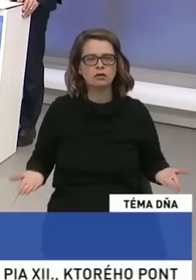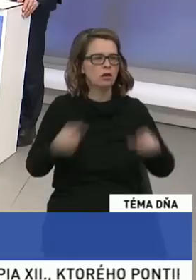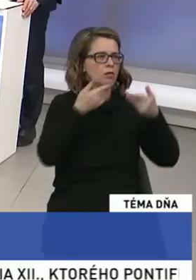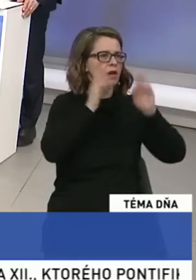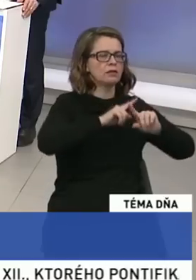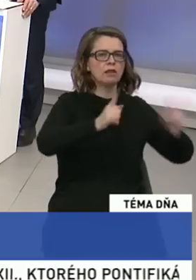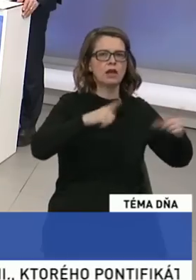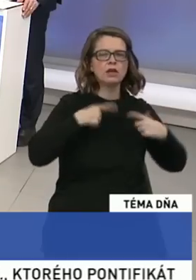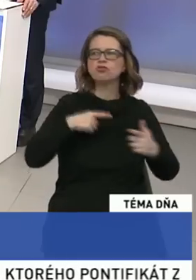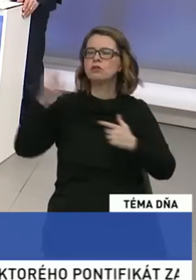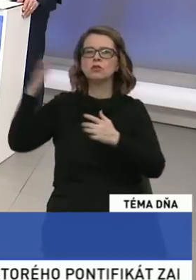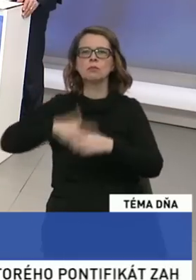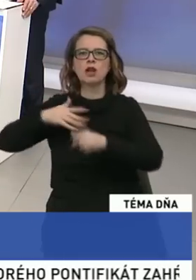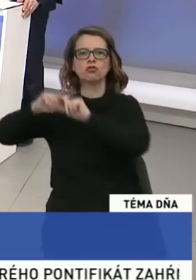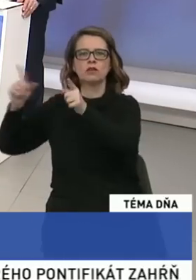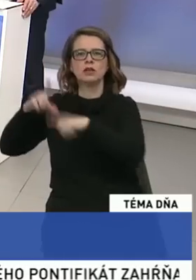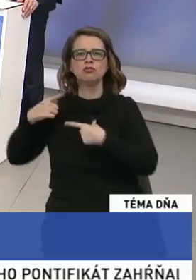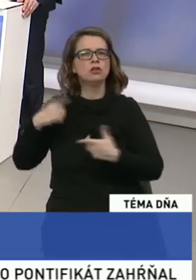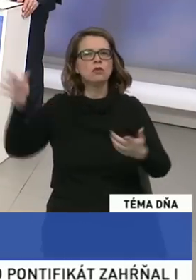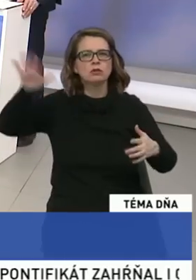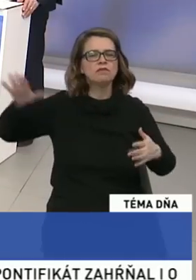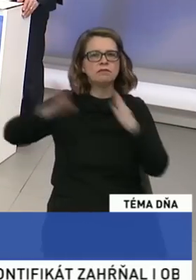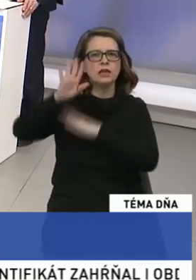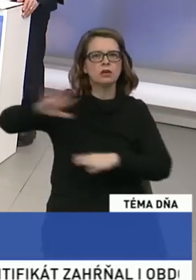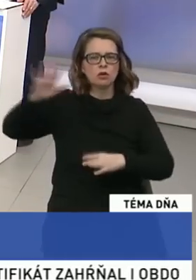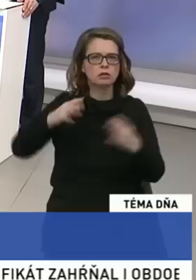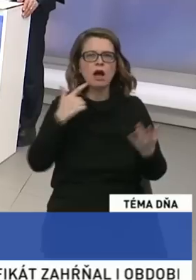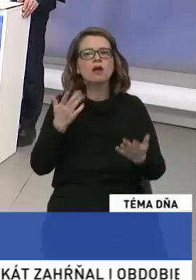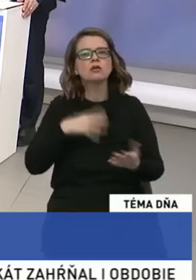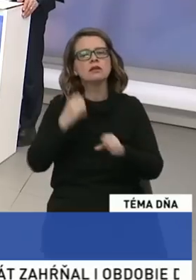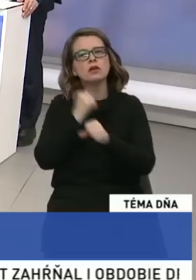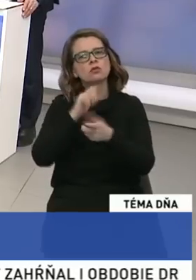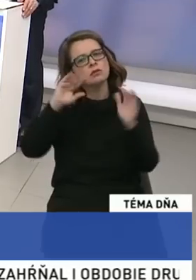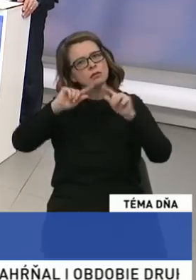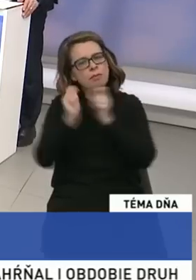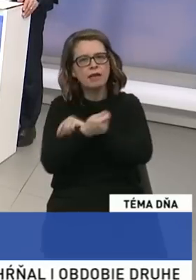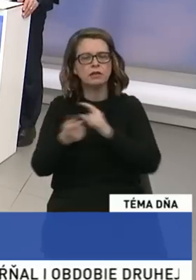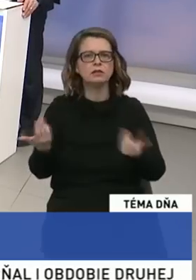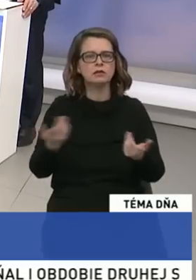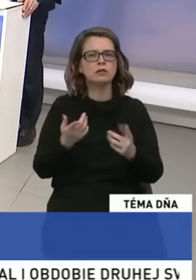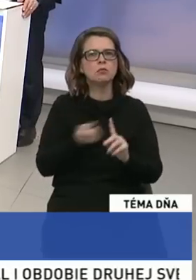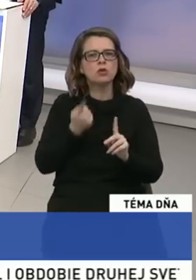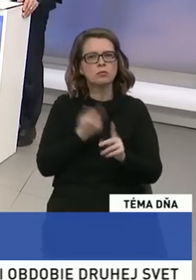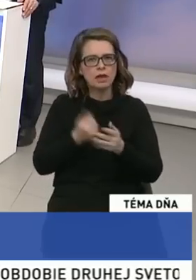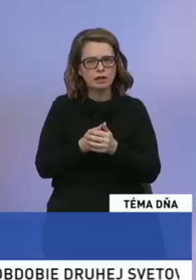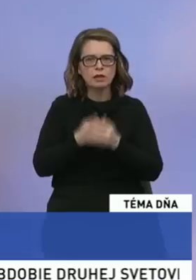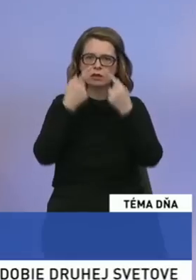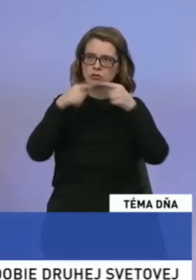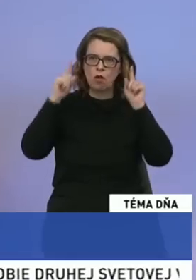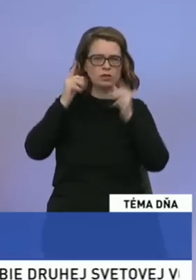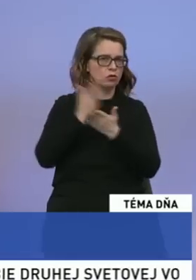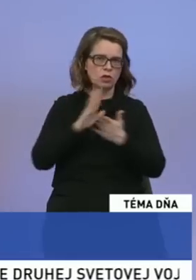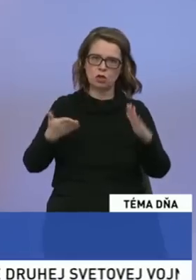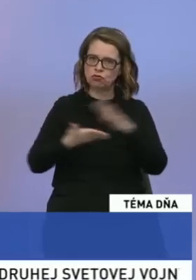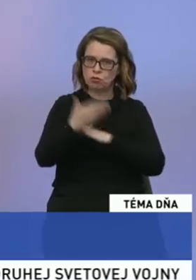zmenšili? Nech sa páči kdo z vás. Nech sa páči. Ďakujem pekne. Slovensko nekončí pod Tatrami.